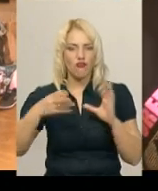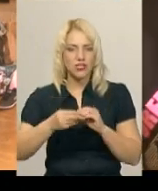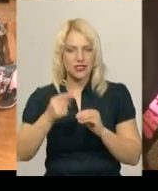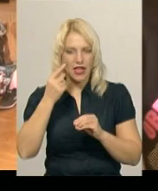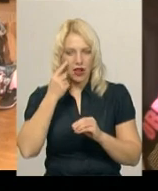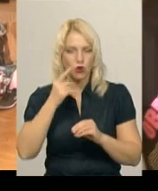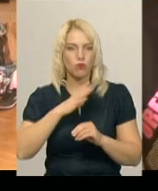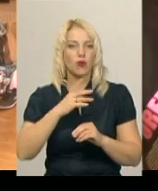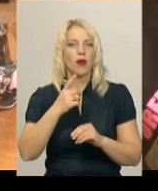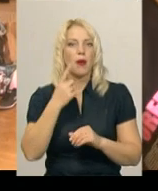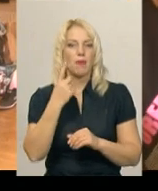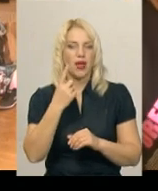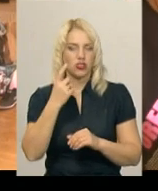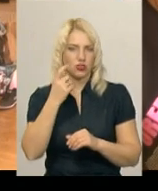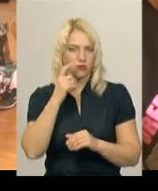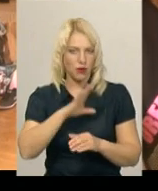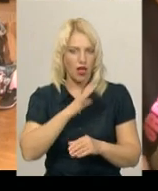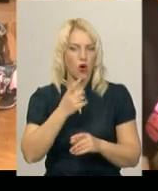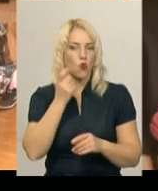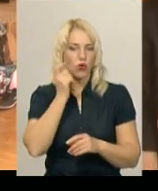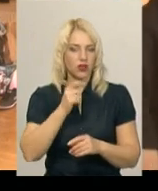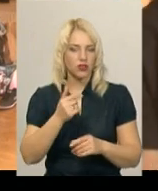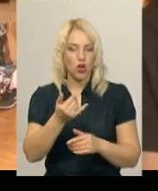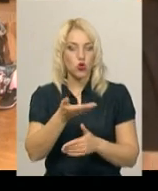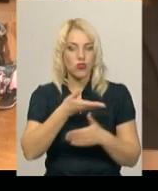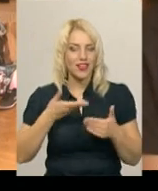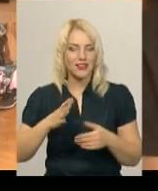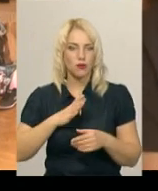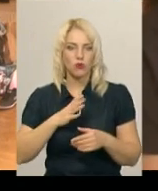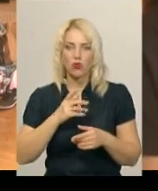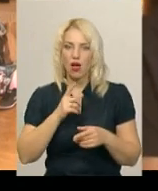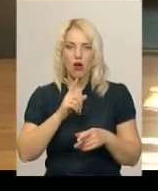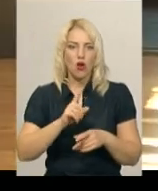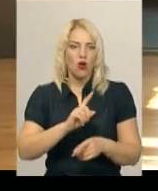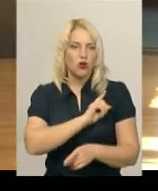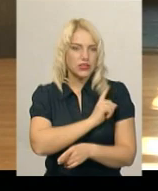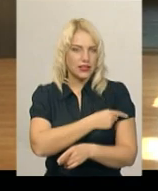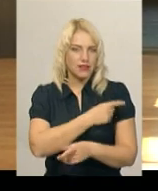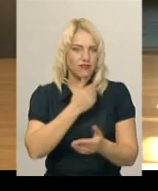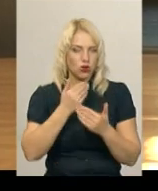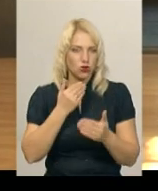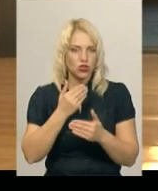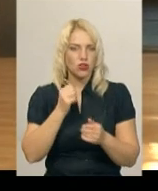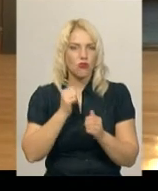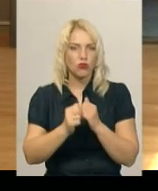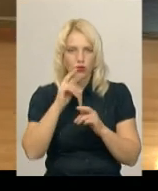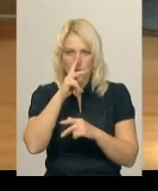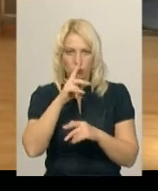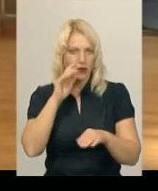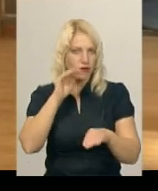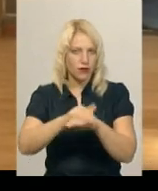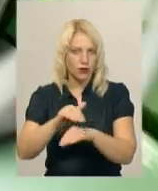Україна. Тому до нас було дуже особливе відношення, і кожна помарочка фіксувалась. Світлана Поробок, Іван Мовчан, новини